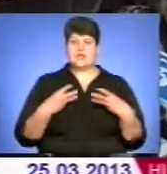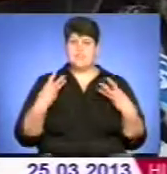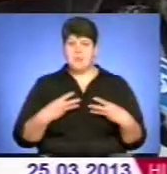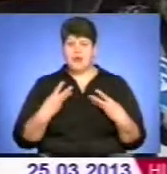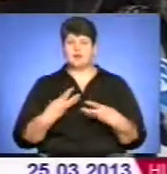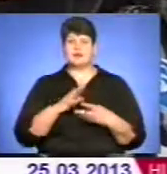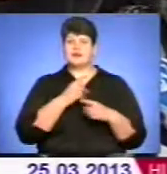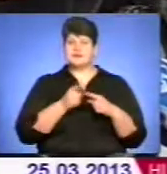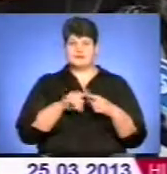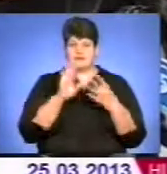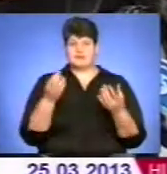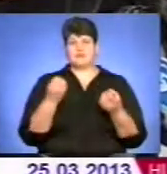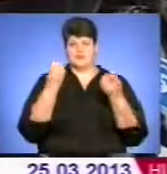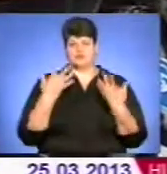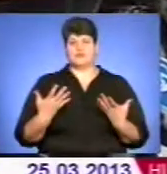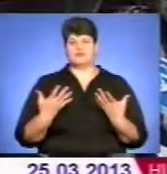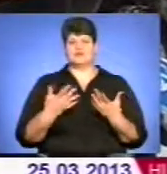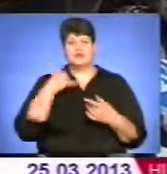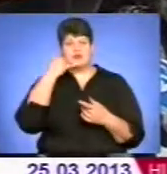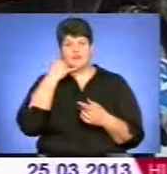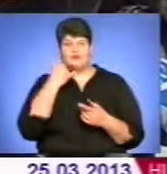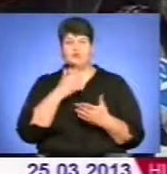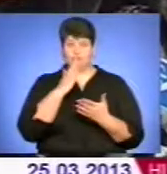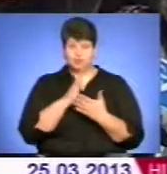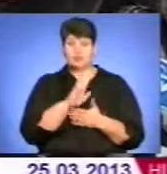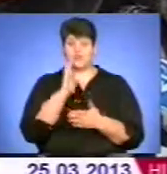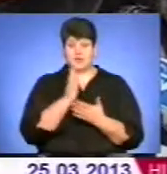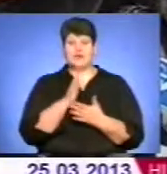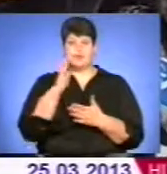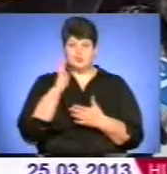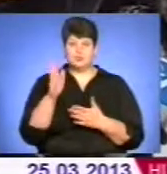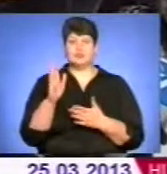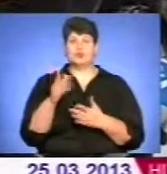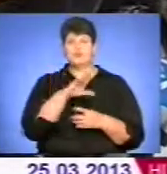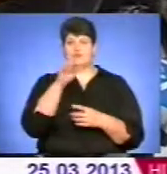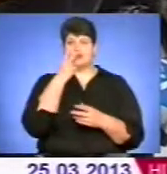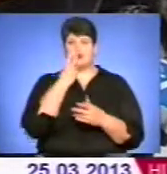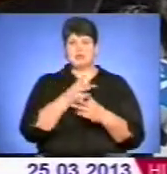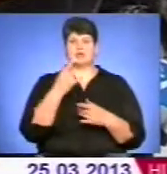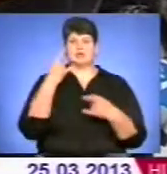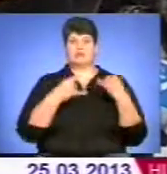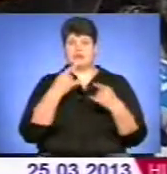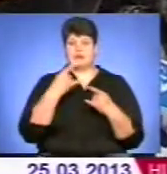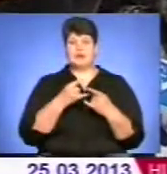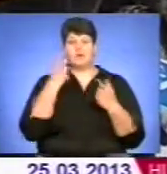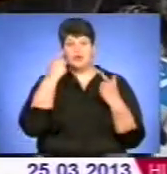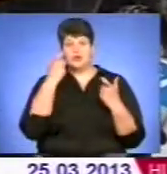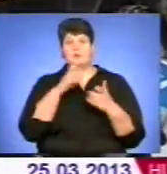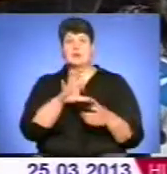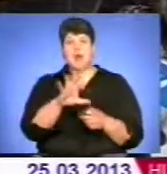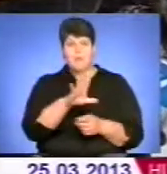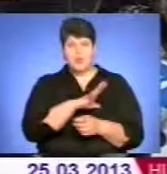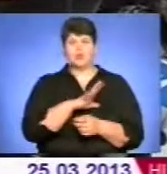І люди знають, дзвонять, телефонують і питаються, чи буде. І оці всі бачили по телебаченню, там повідомлення було.